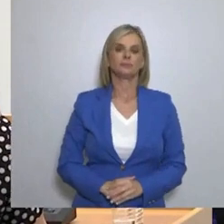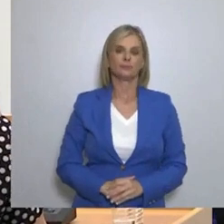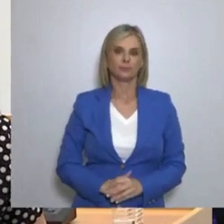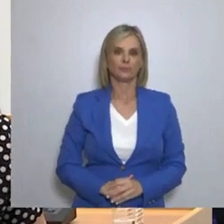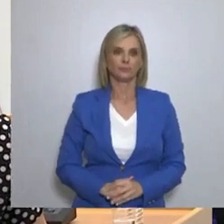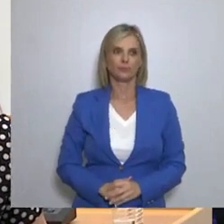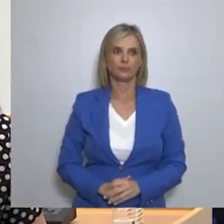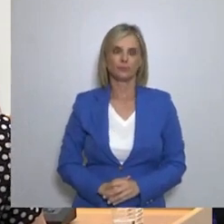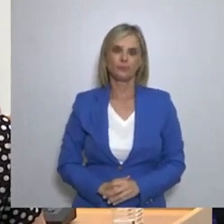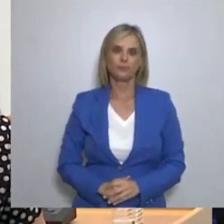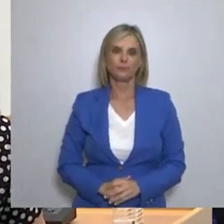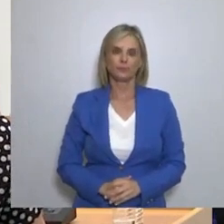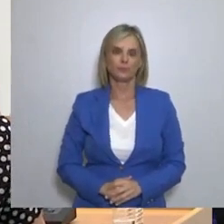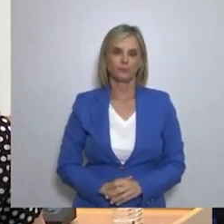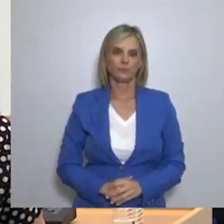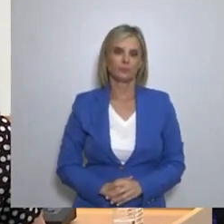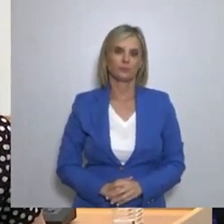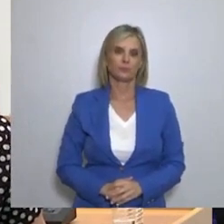Επόμενη ερώτηση